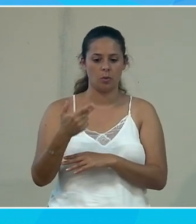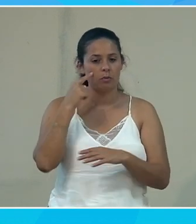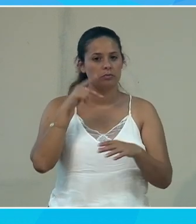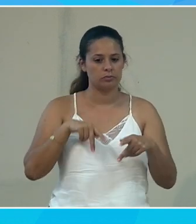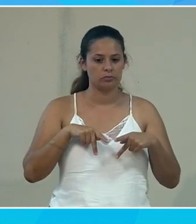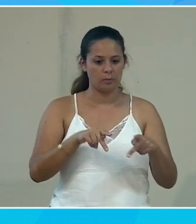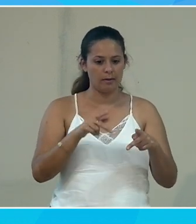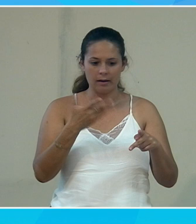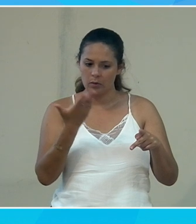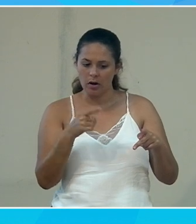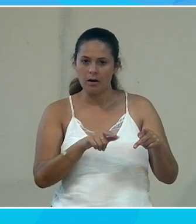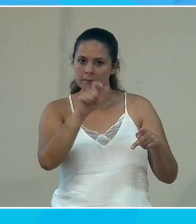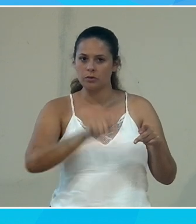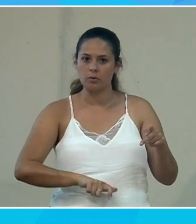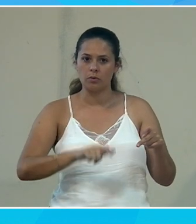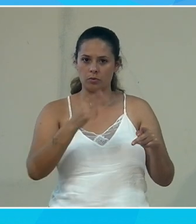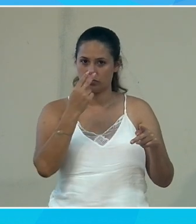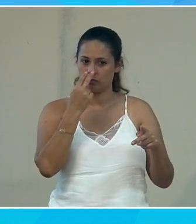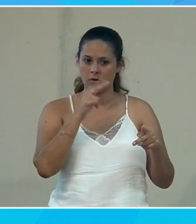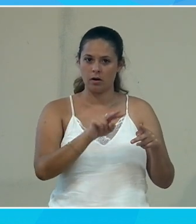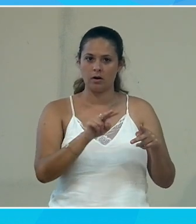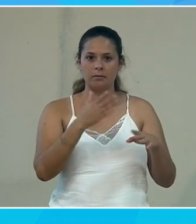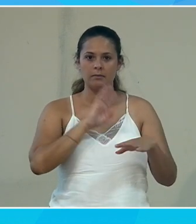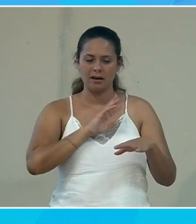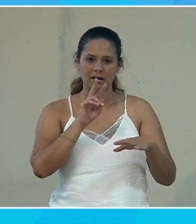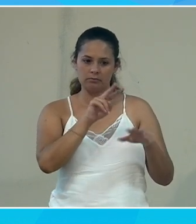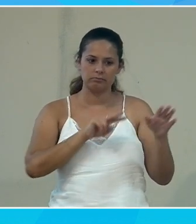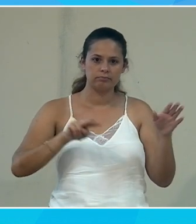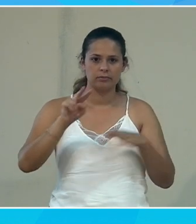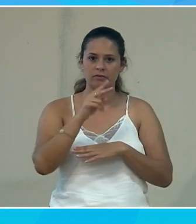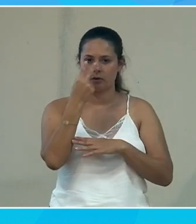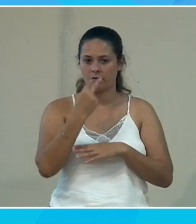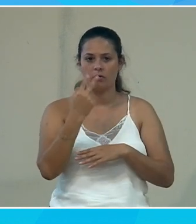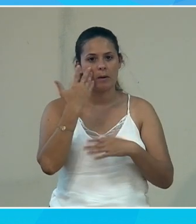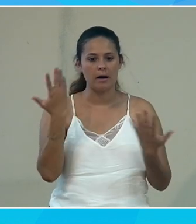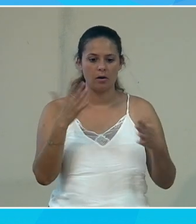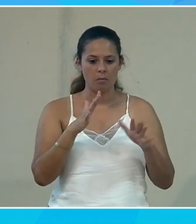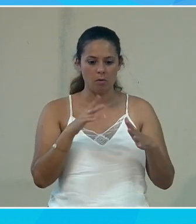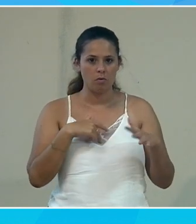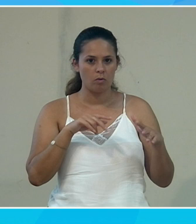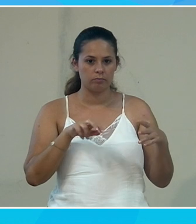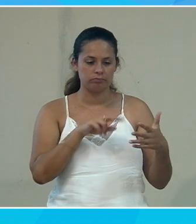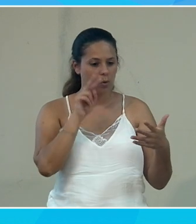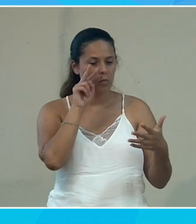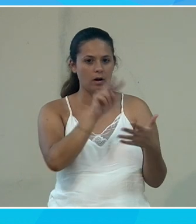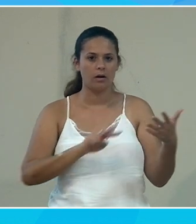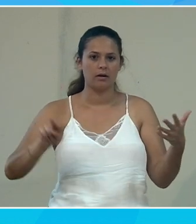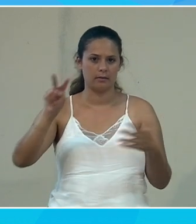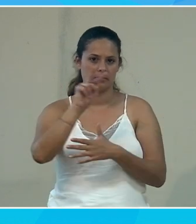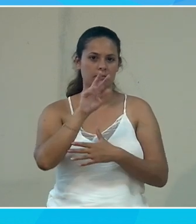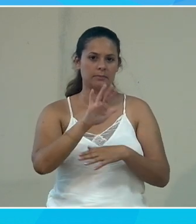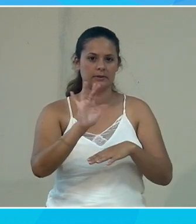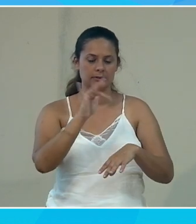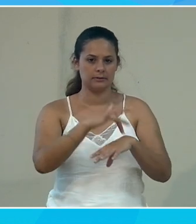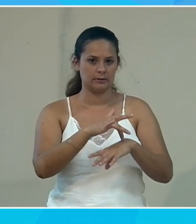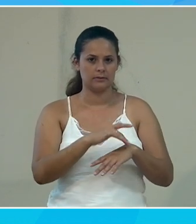une personne non-voyante quand elle va se balader en fait sur le site vous voyez donc j'ai en fait un numéro qui va